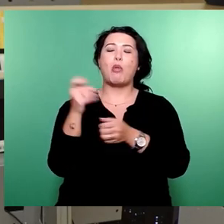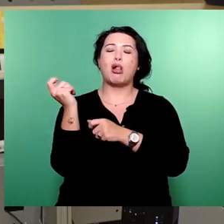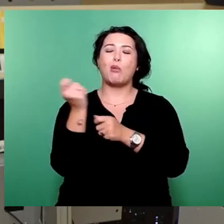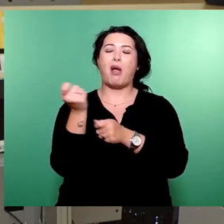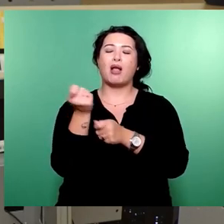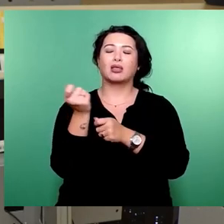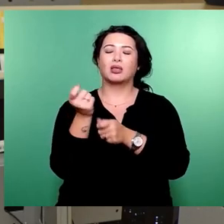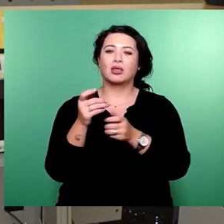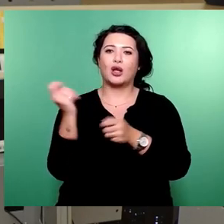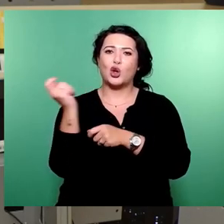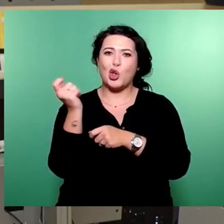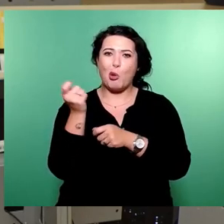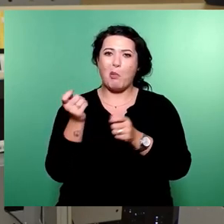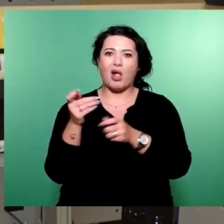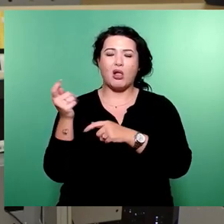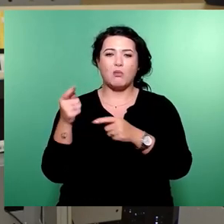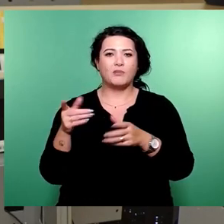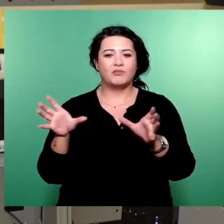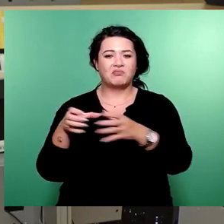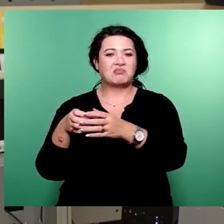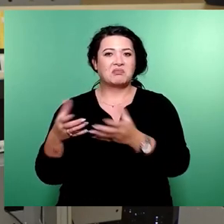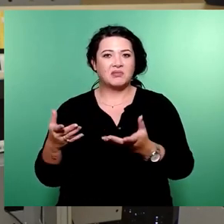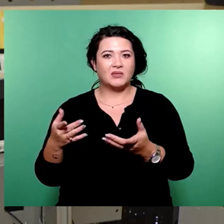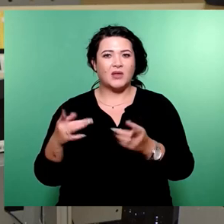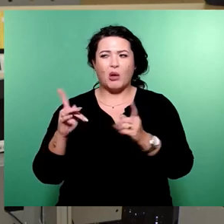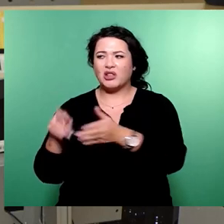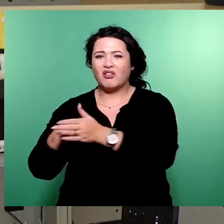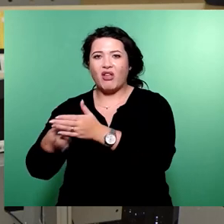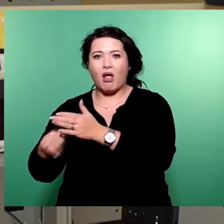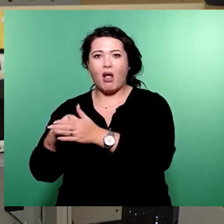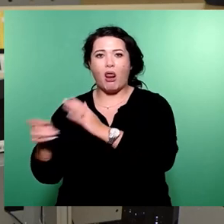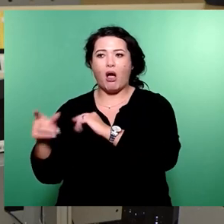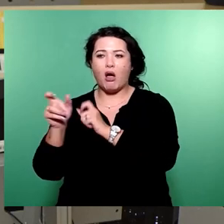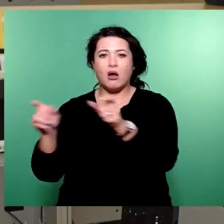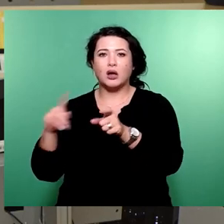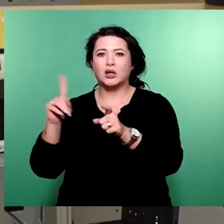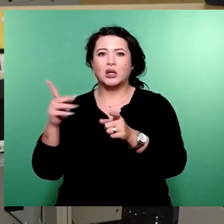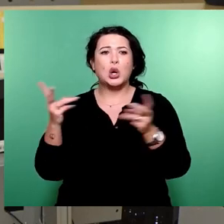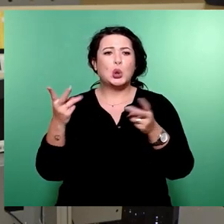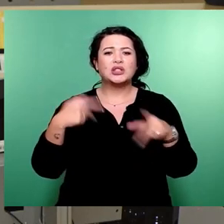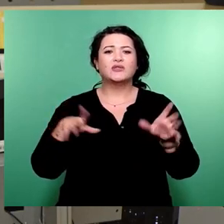das mit dem Auftrag der Wähler? Oder was genau ist daran eine Verbesserung für die Stadt, Herr Kiesling?